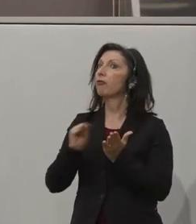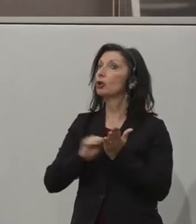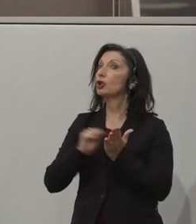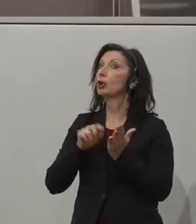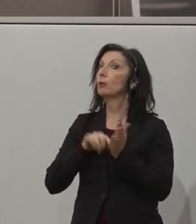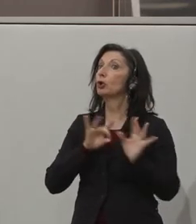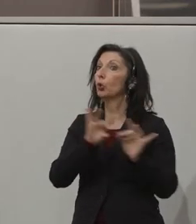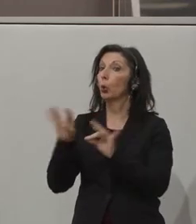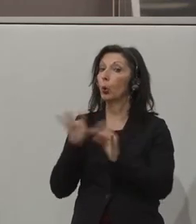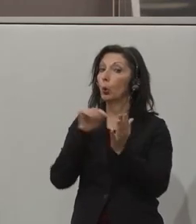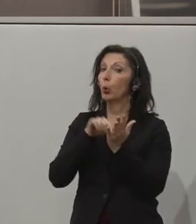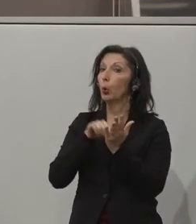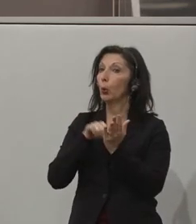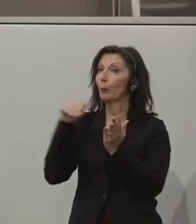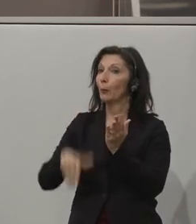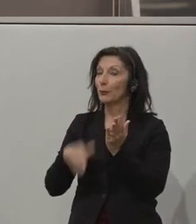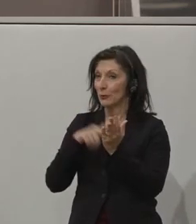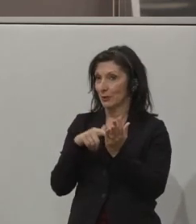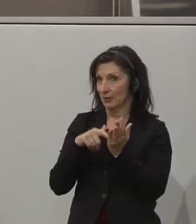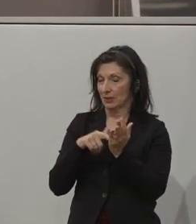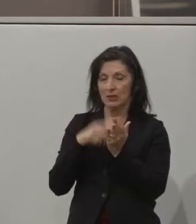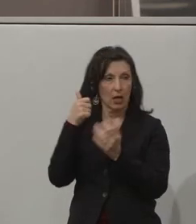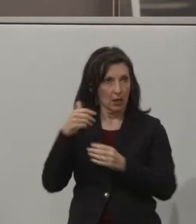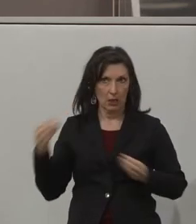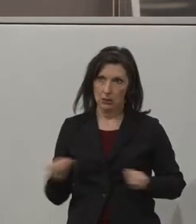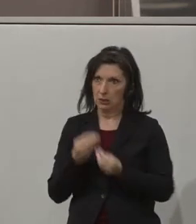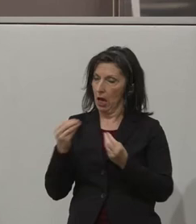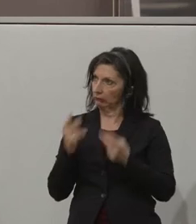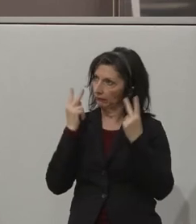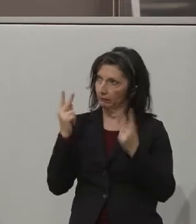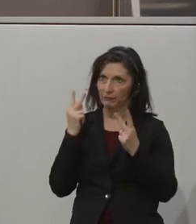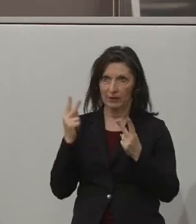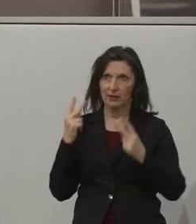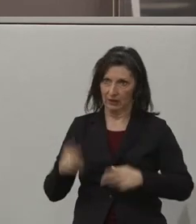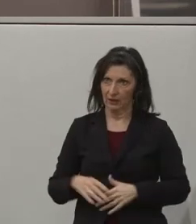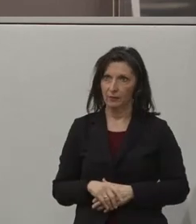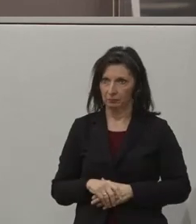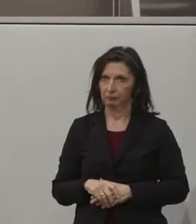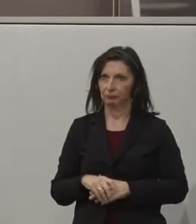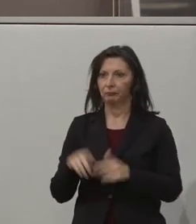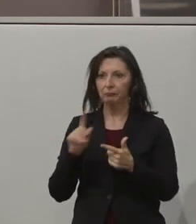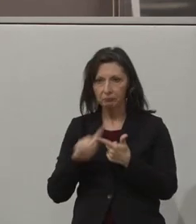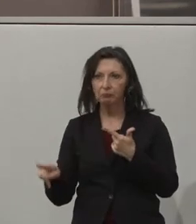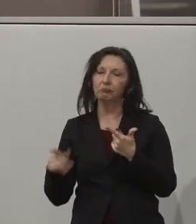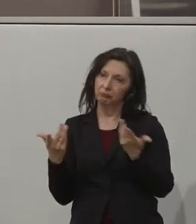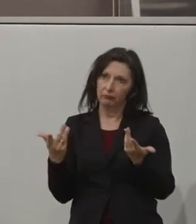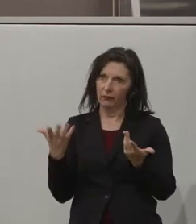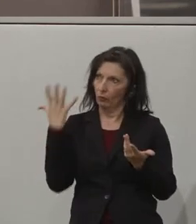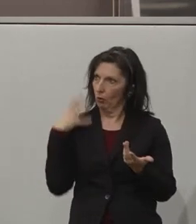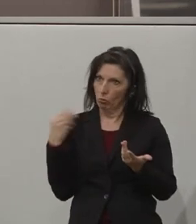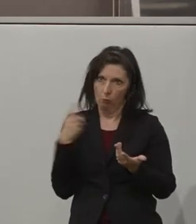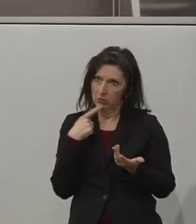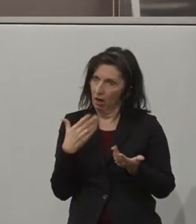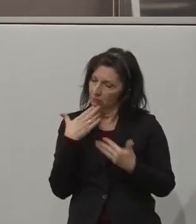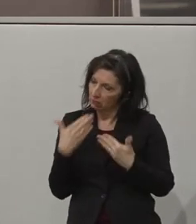virtuelles. Und das ist schon mal etwas ganz Wichtiges. Und dann kann ich nur nochmal vielen Dank